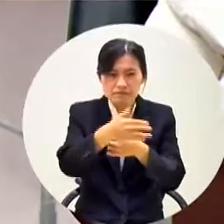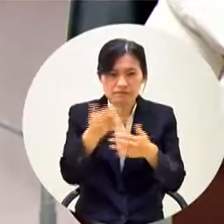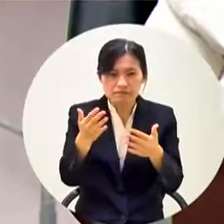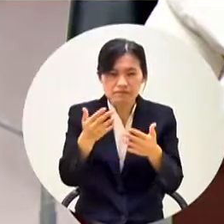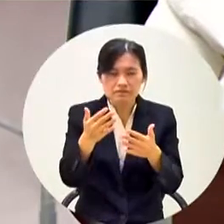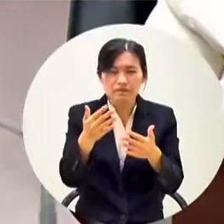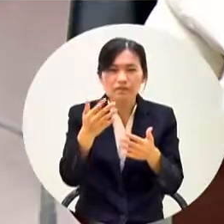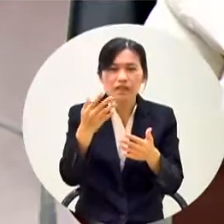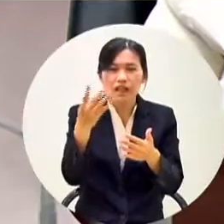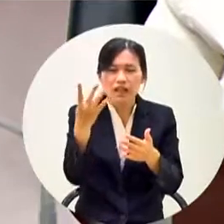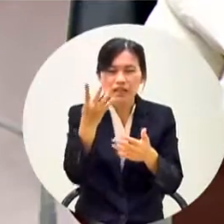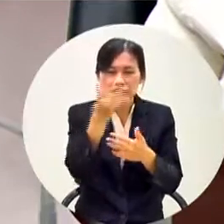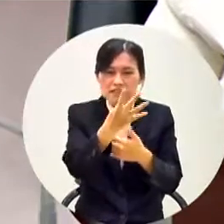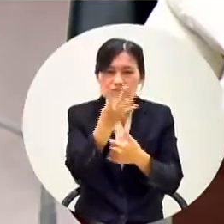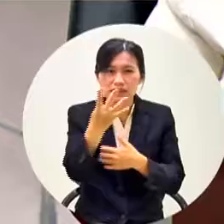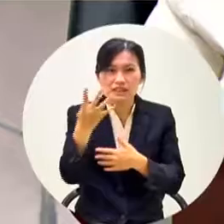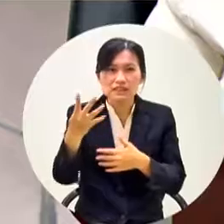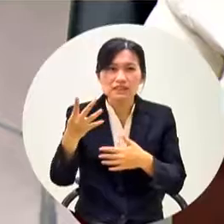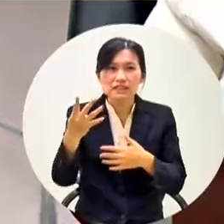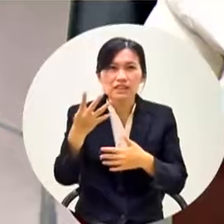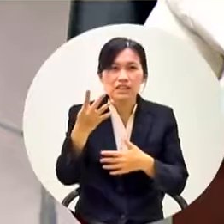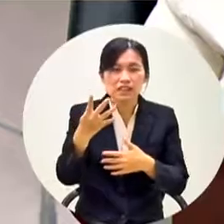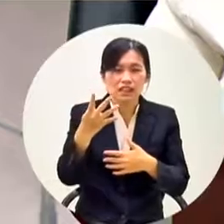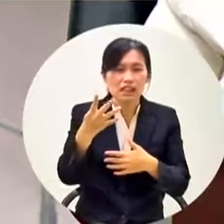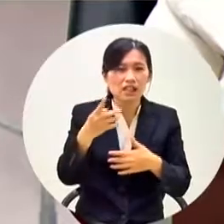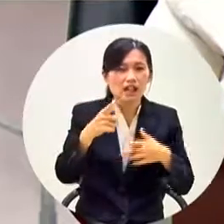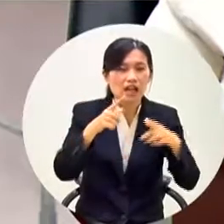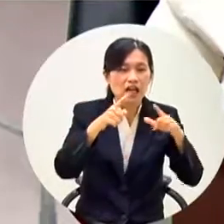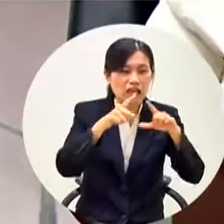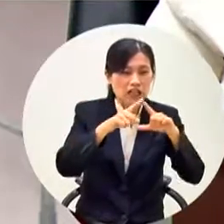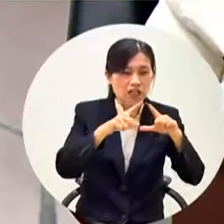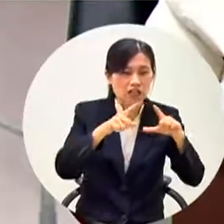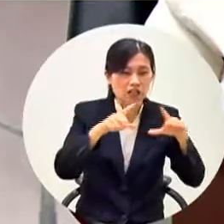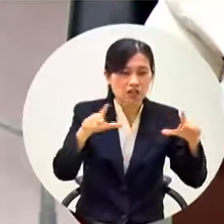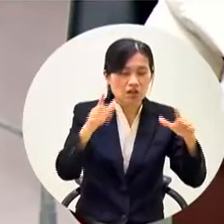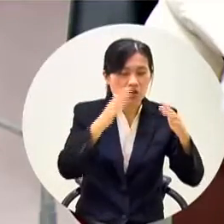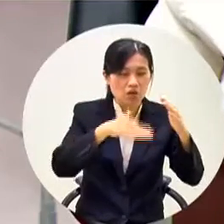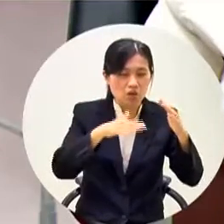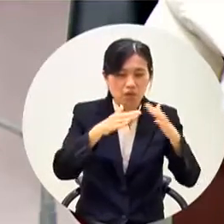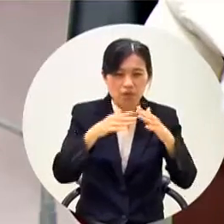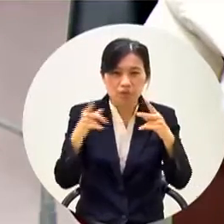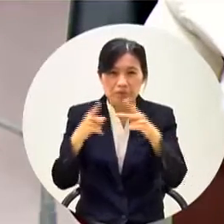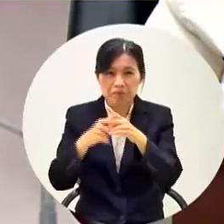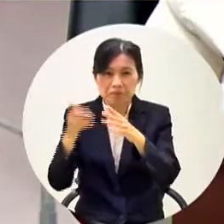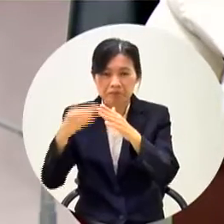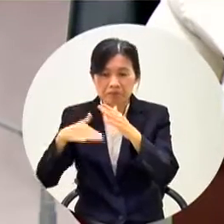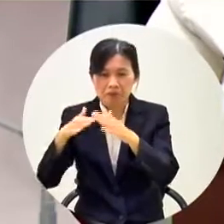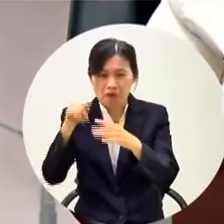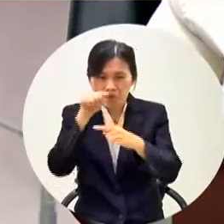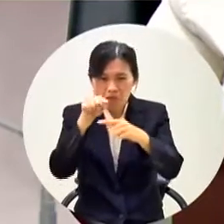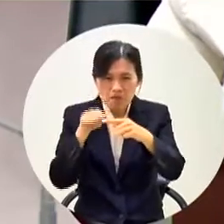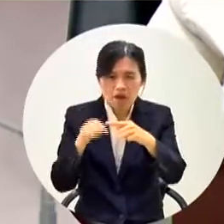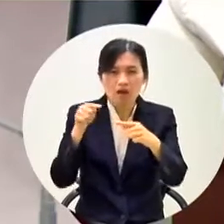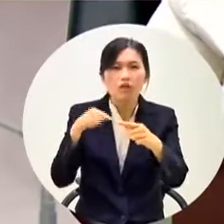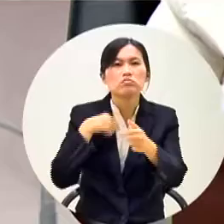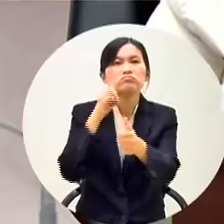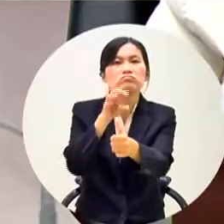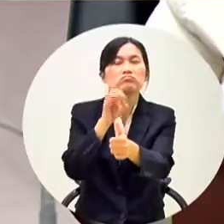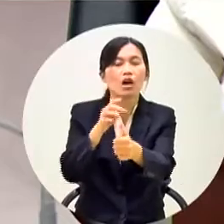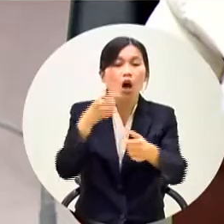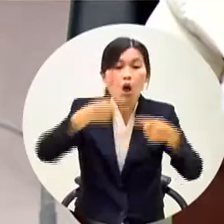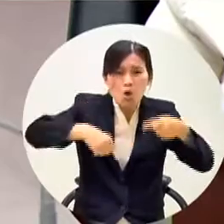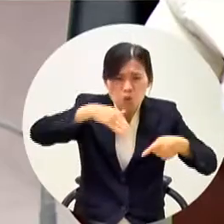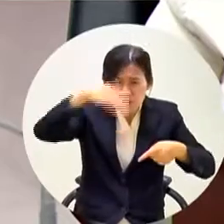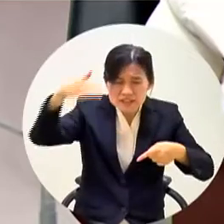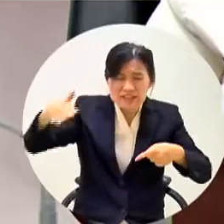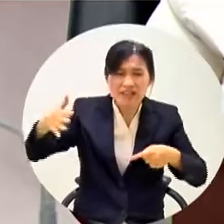我就用這樣子平均嗎大小嘛有大小小小平均我告訴你葉副市長古山延明